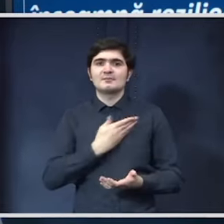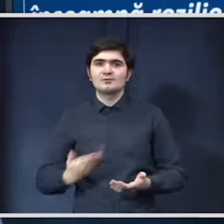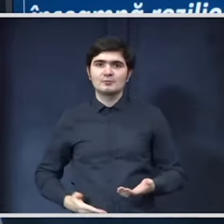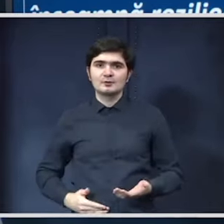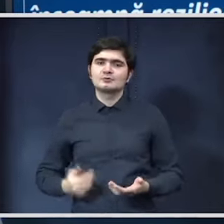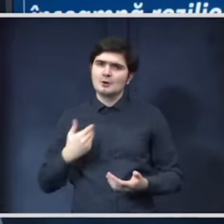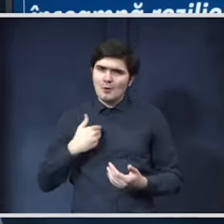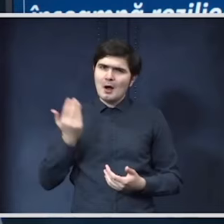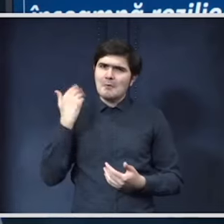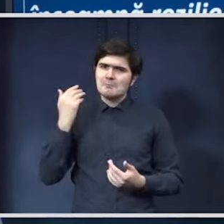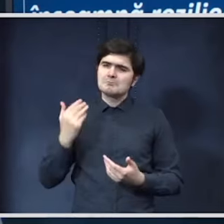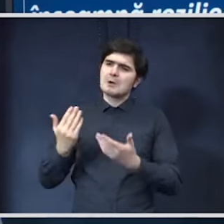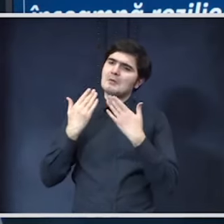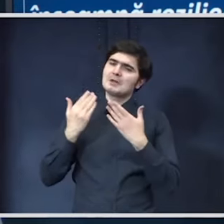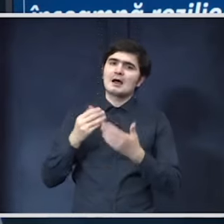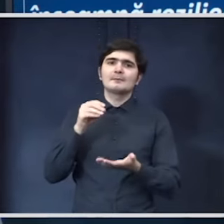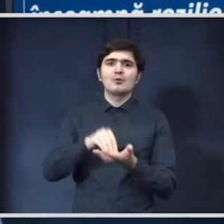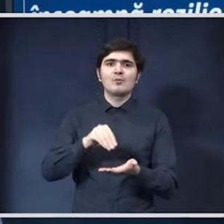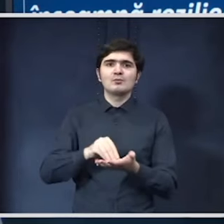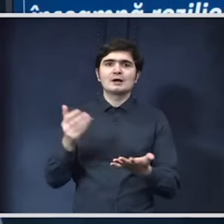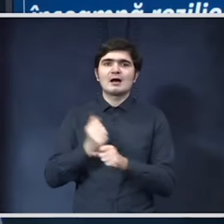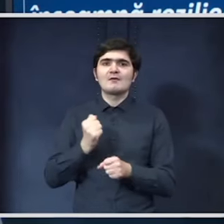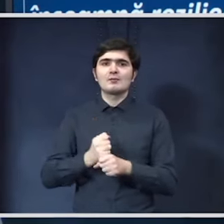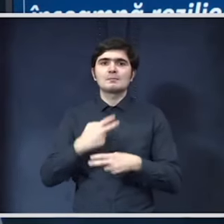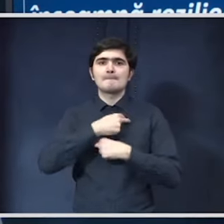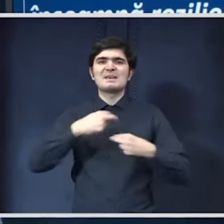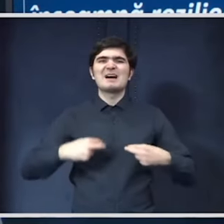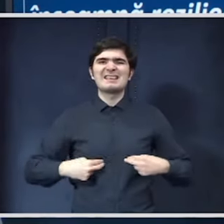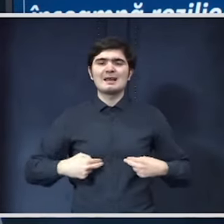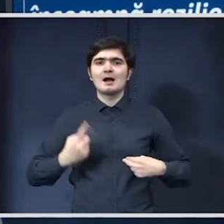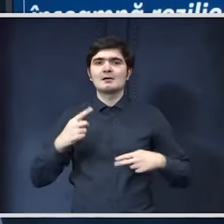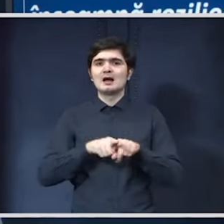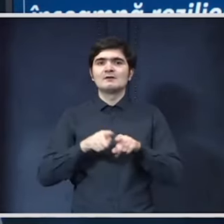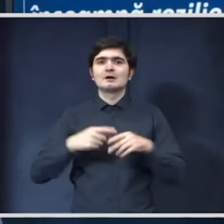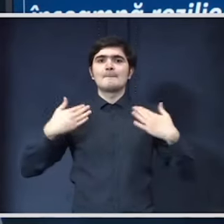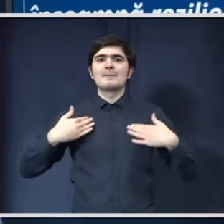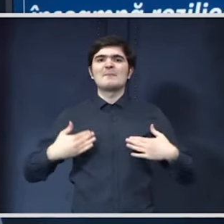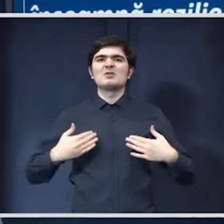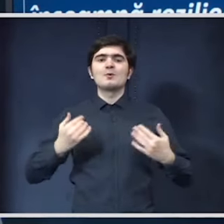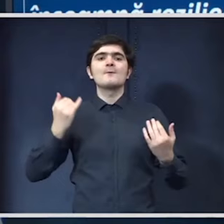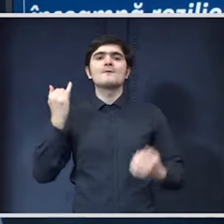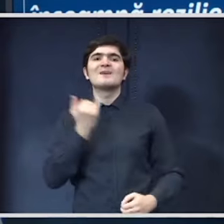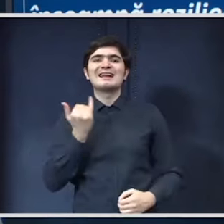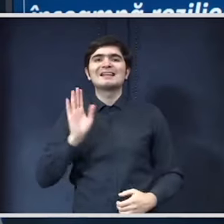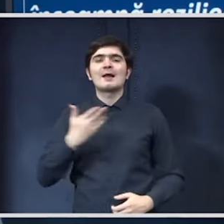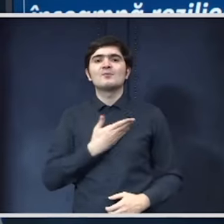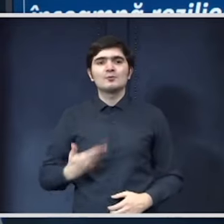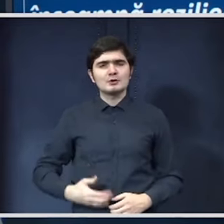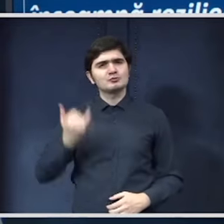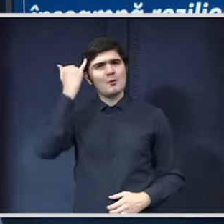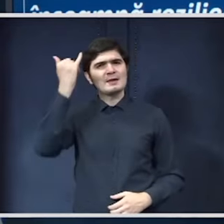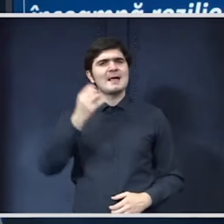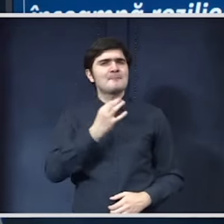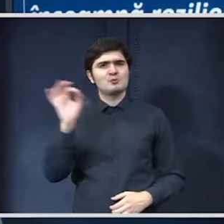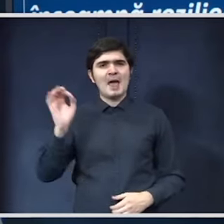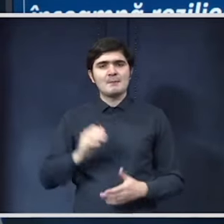admirat propunerele pe care le-a făcut primăria acel plămân verde al Bucureștiului ar fi o idee superbă